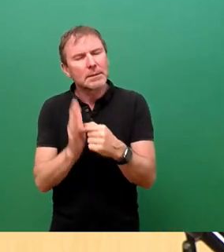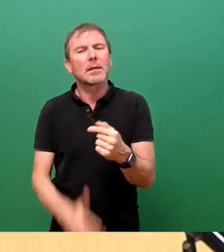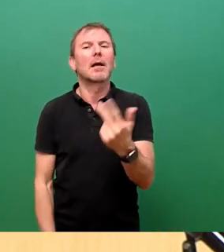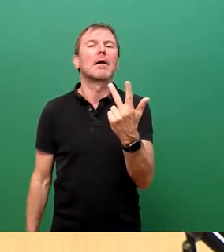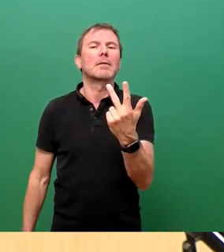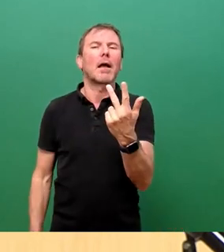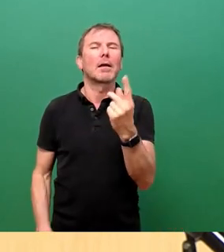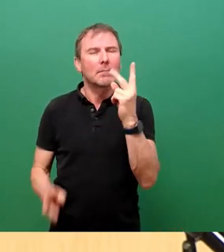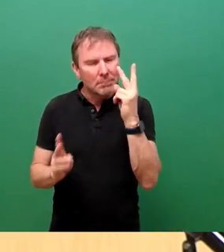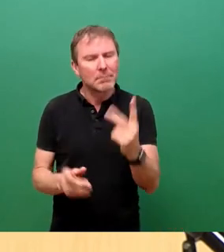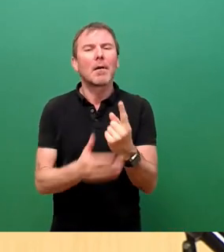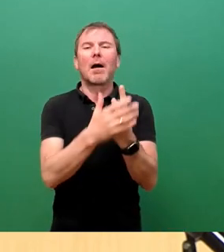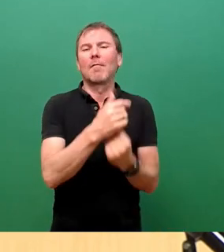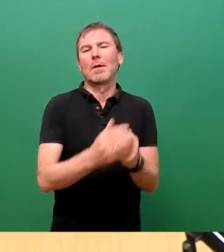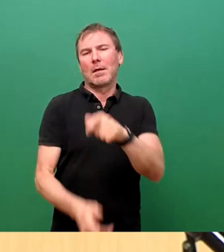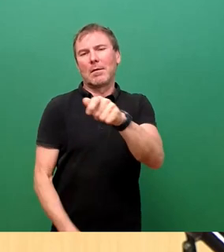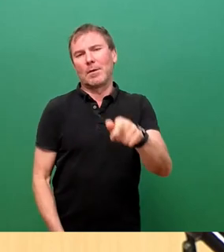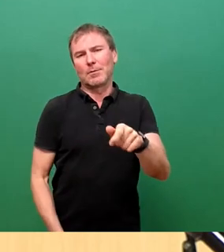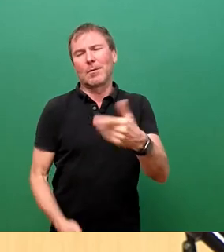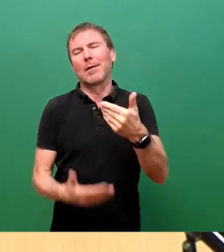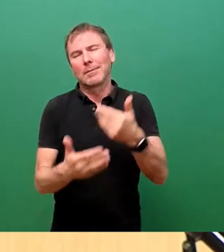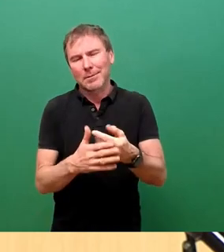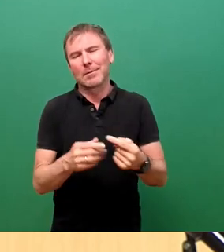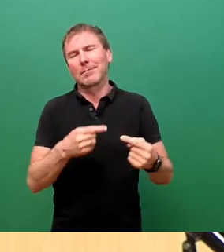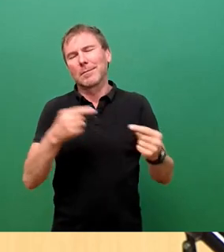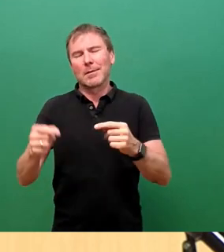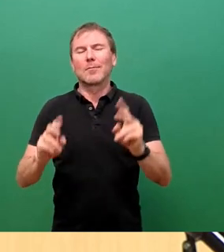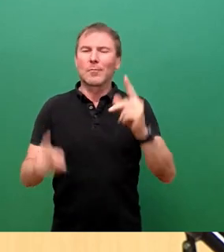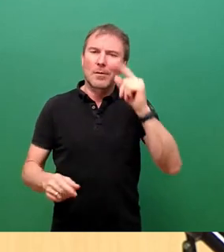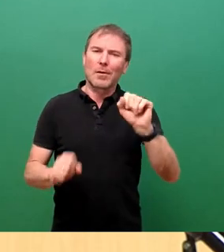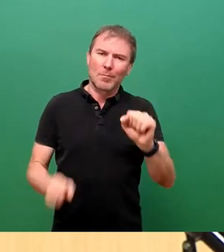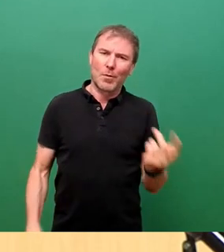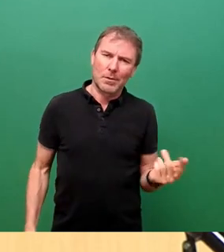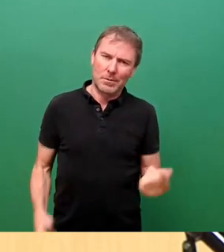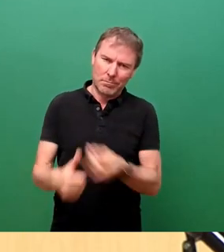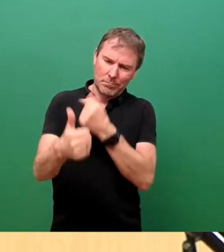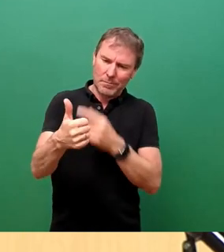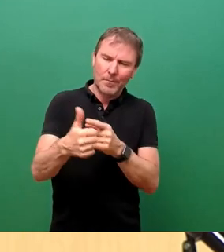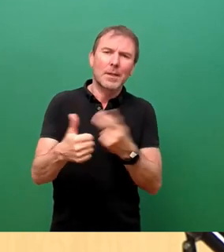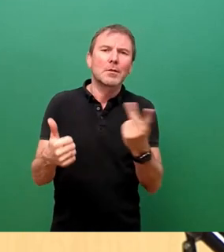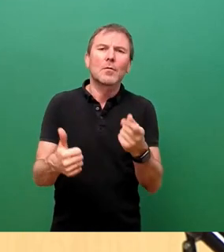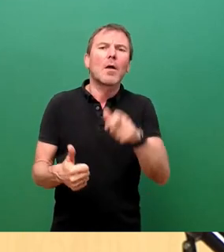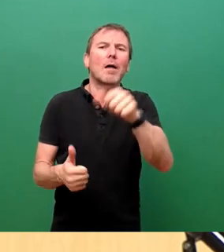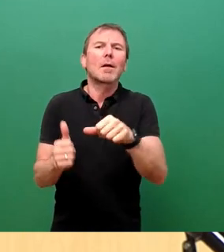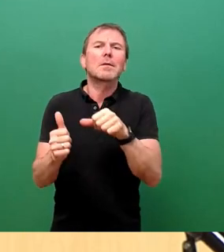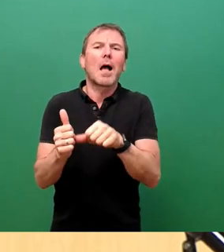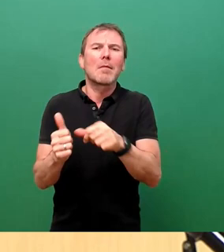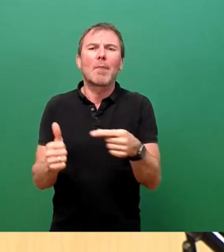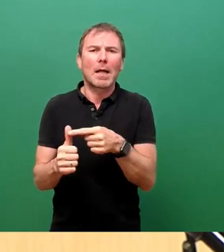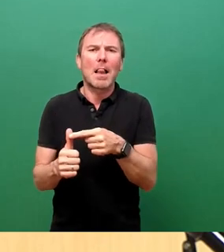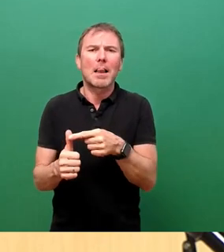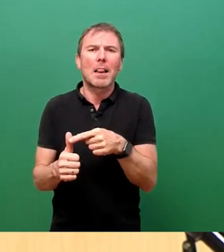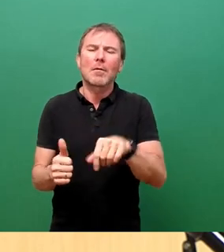insofern wäre eine Debatte dazu im Stadtrat geboten. Zum einen, die ohnehin unter Personalknappheit und den Folgen der Corona